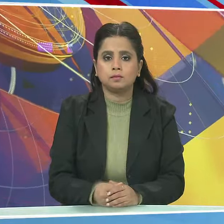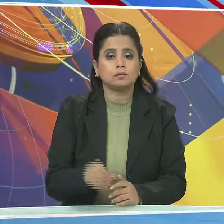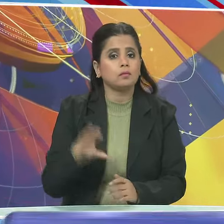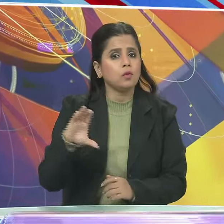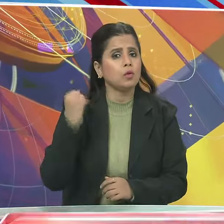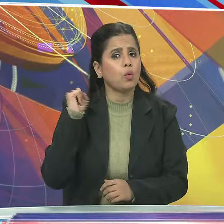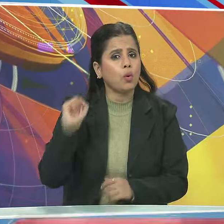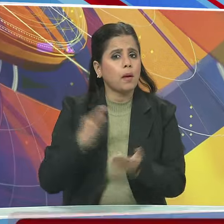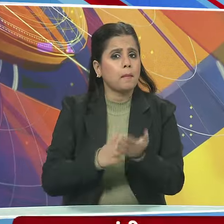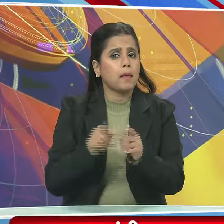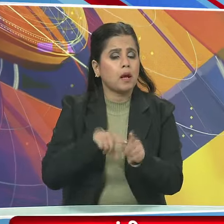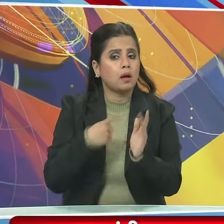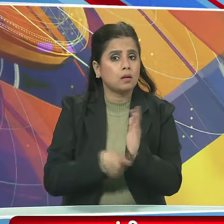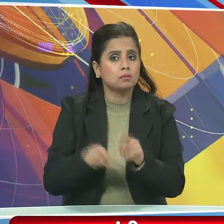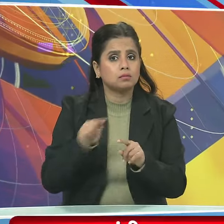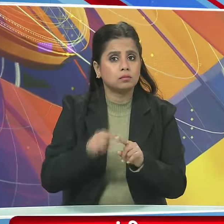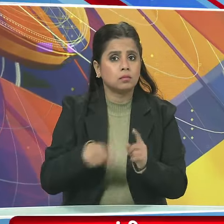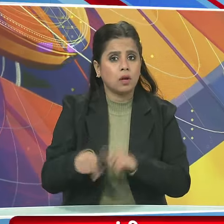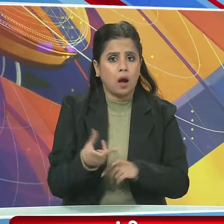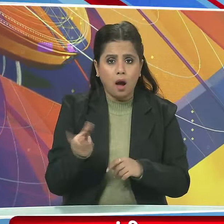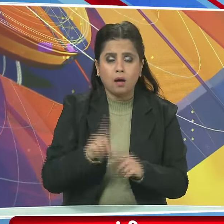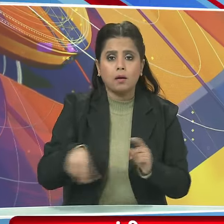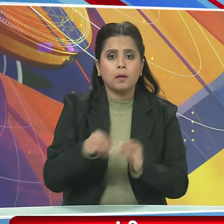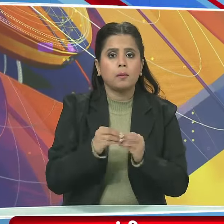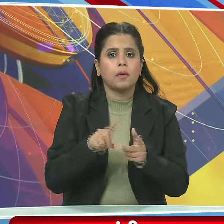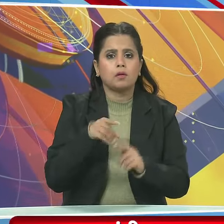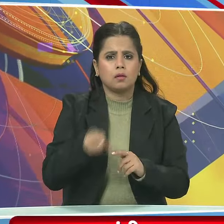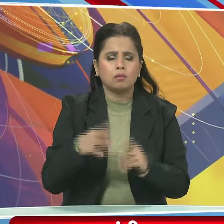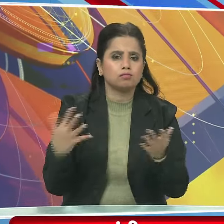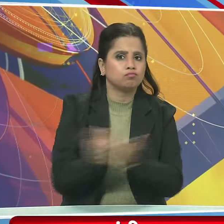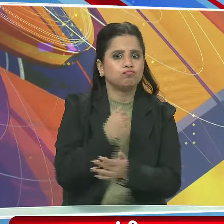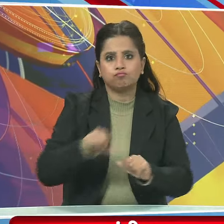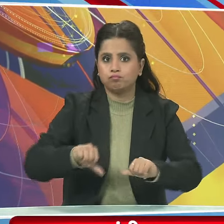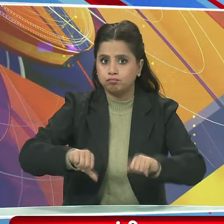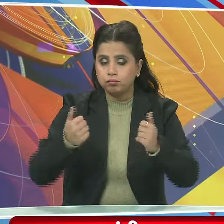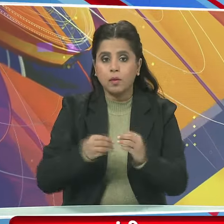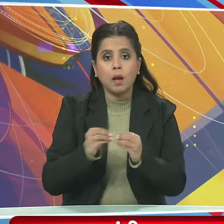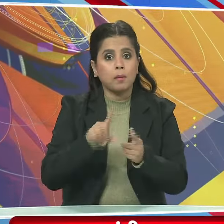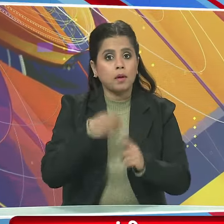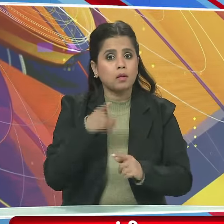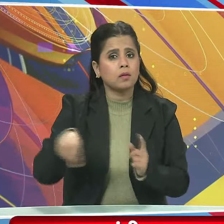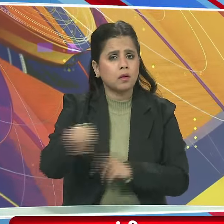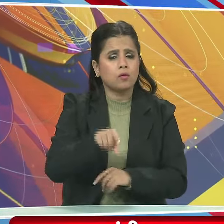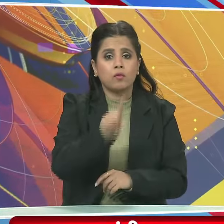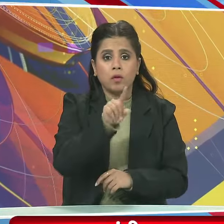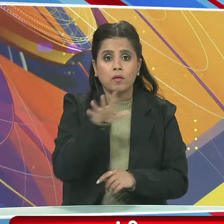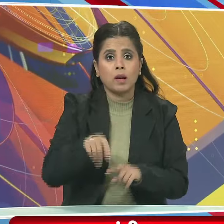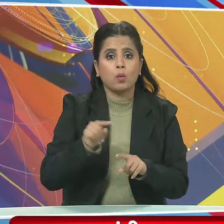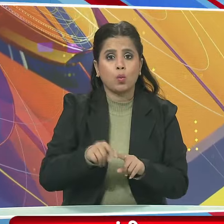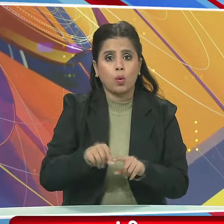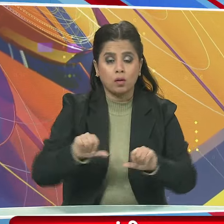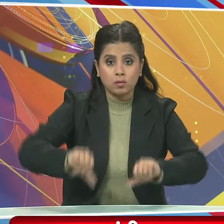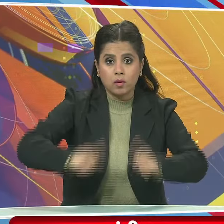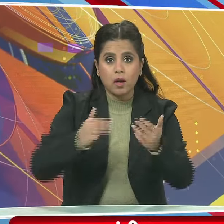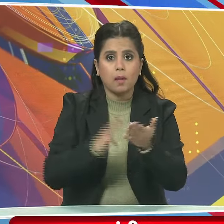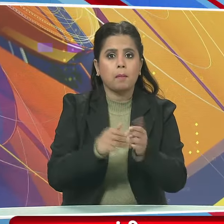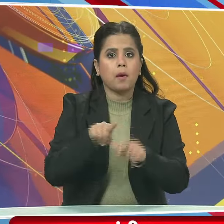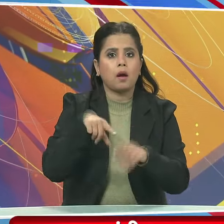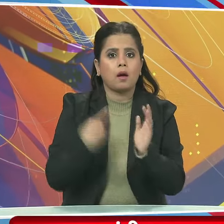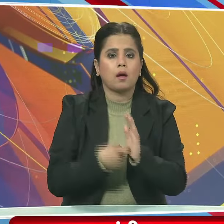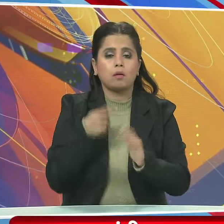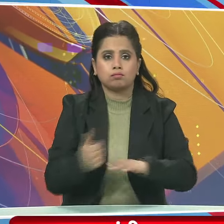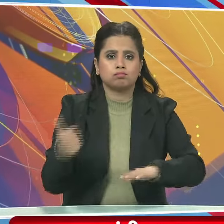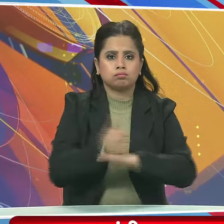चंडिगड मेयर चुनाओं में एक बार फिर भाशपा ने मारी बाजी भाशपा ने 15 वोट जीत कर मेयर के